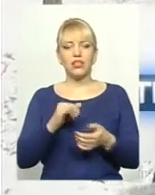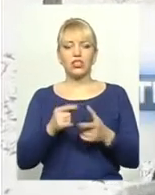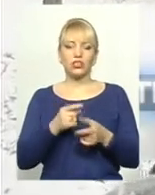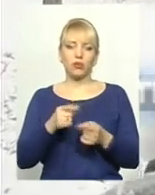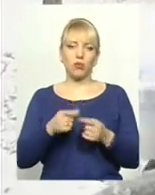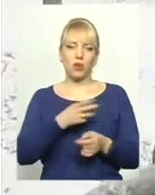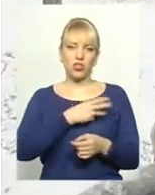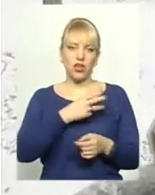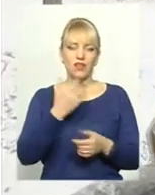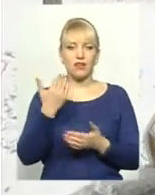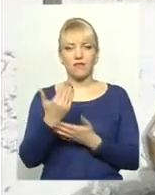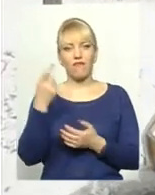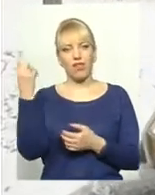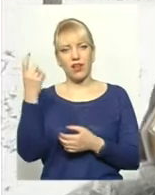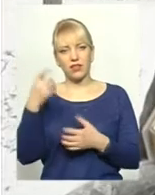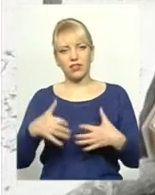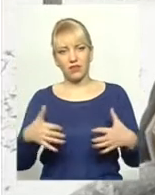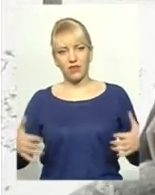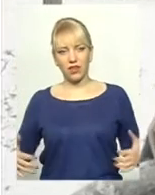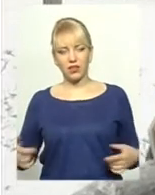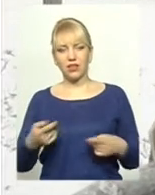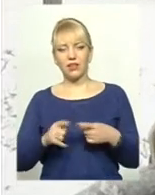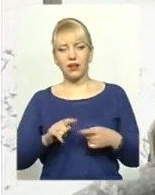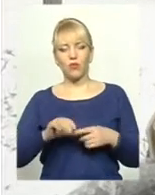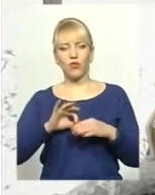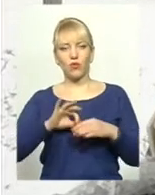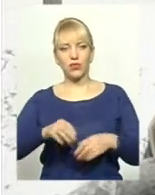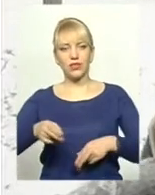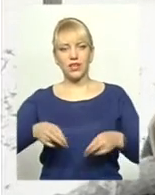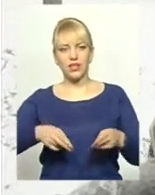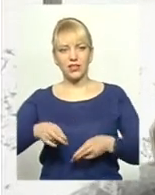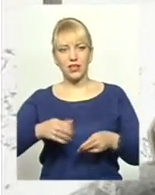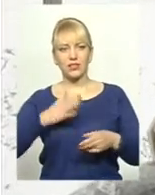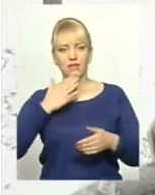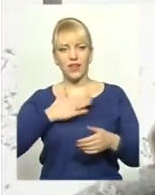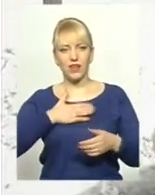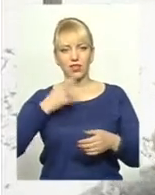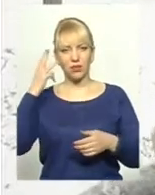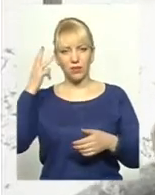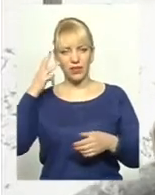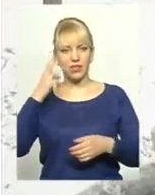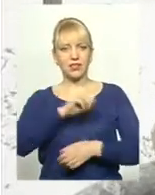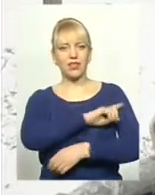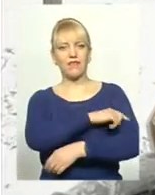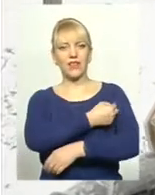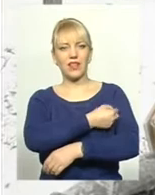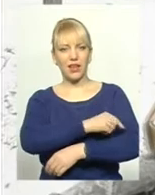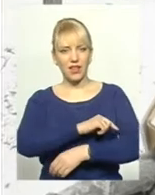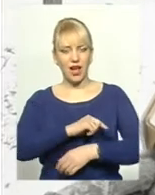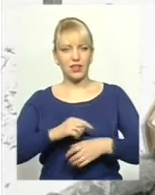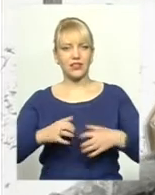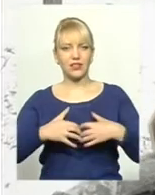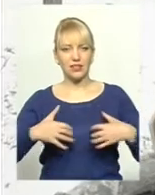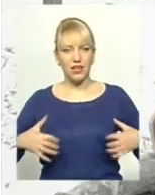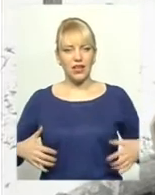тварини. Проводиться стерилізація в нашій хмельницькій ветеринарній лікарні. Кошти